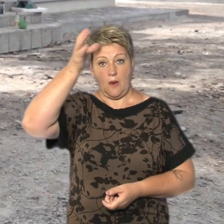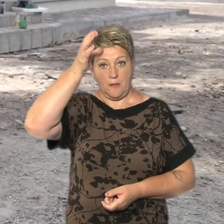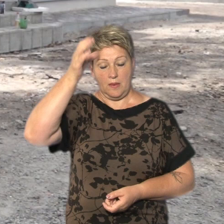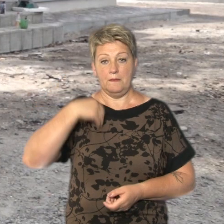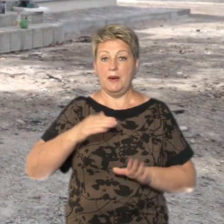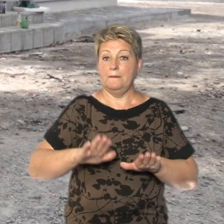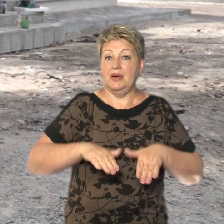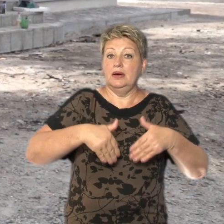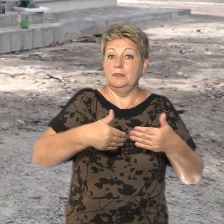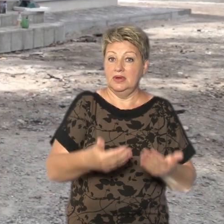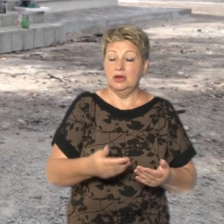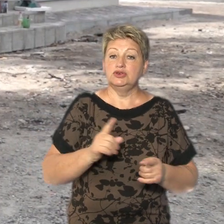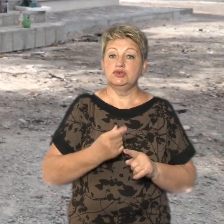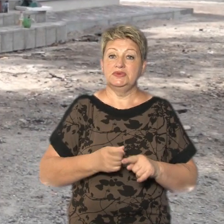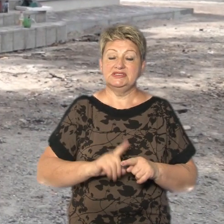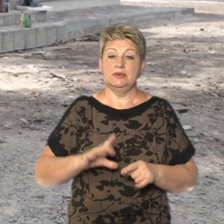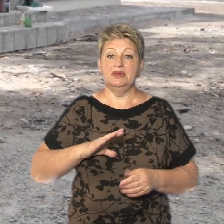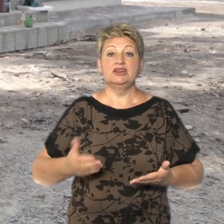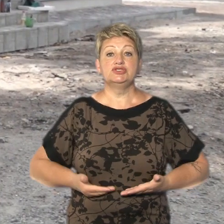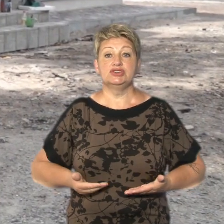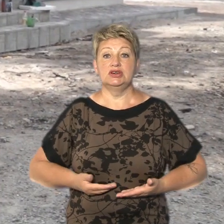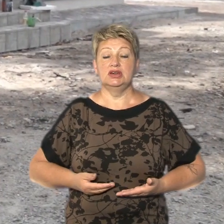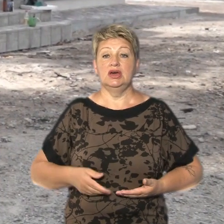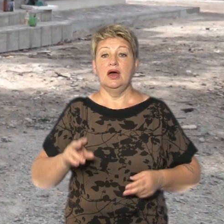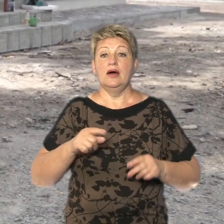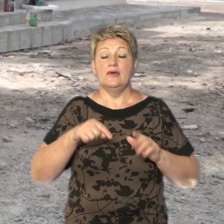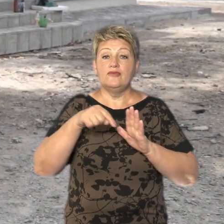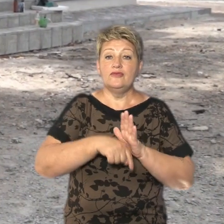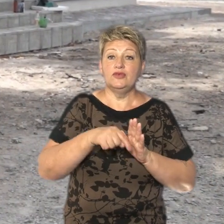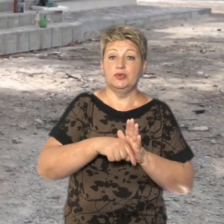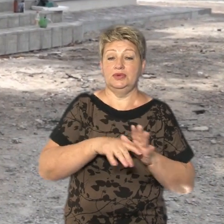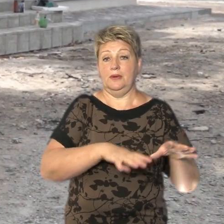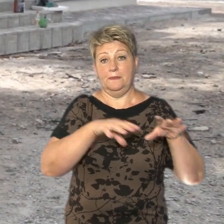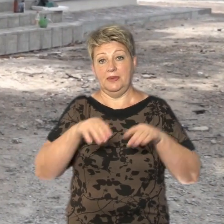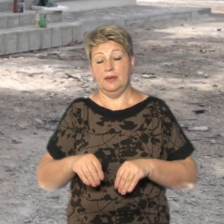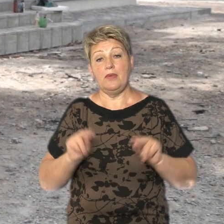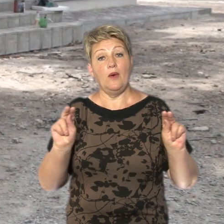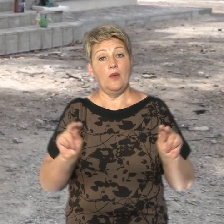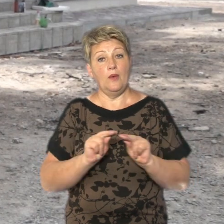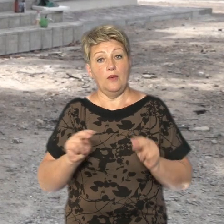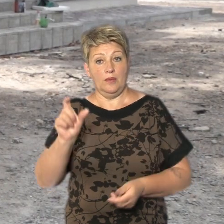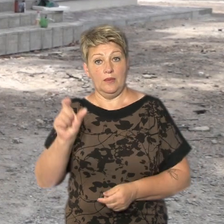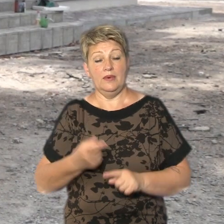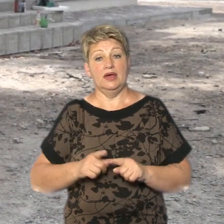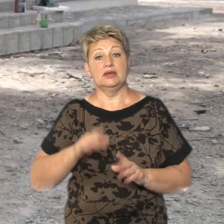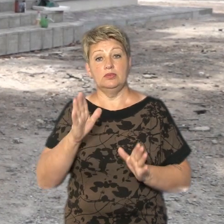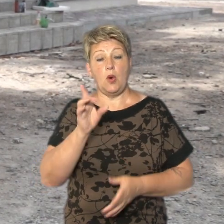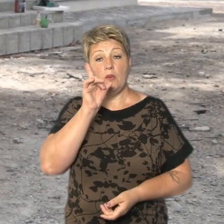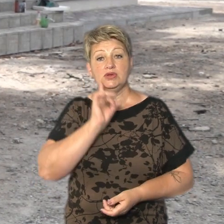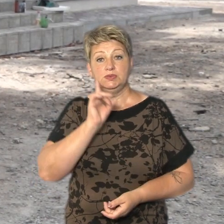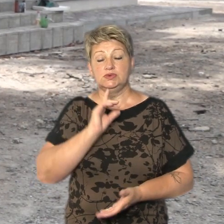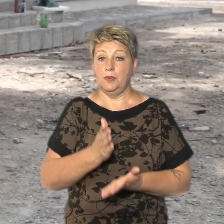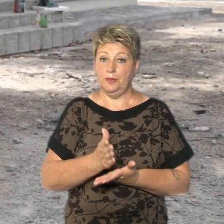пропагуємо, про те, що все-таки це було житло для освітян, внутрішньопереміщених осіб. Ми плануємо, що це буде тимчасове перебування, оскільки